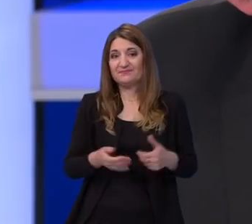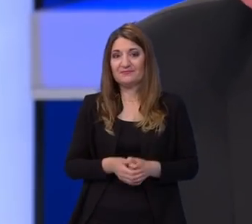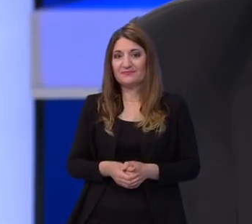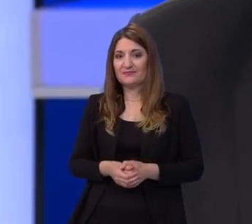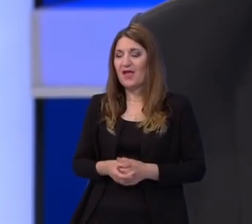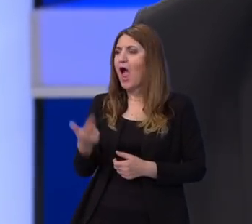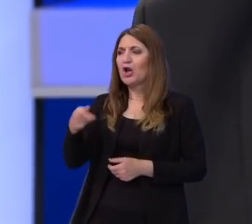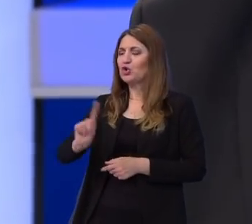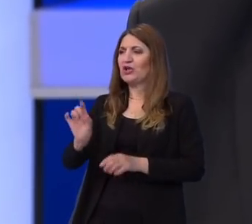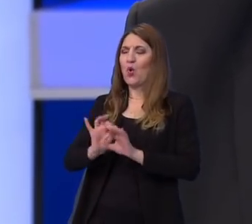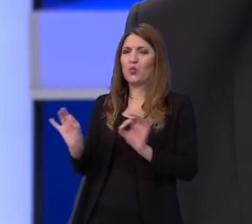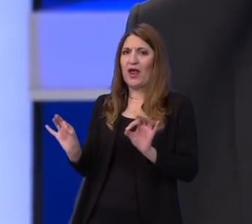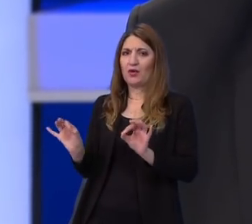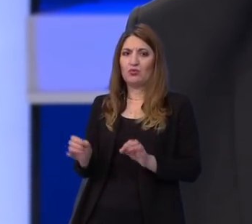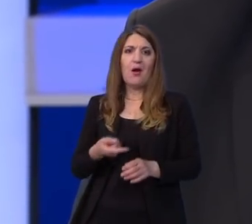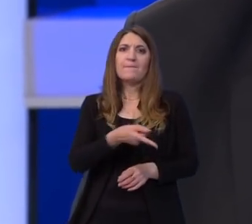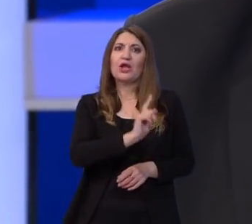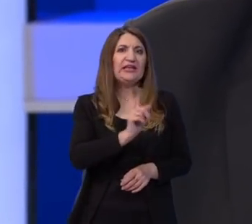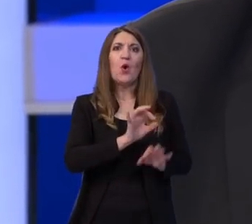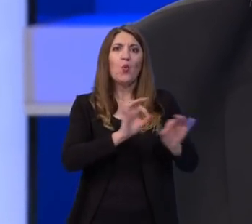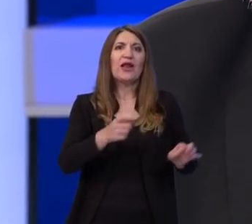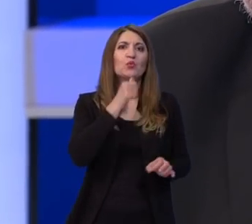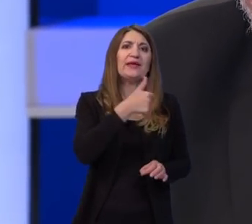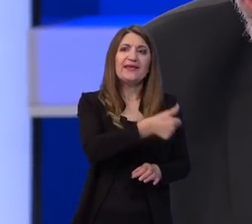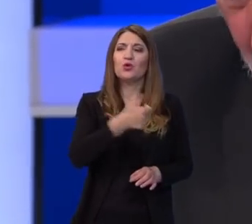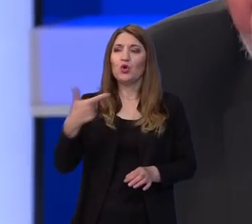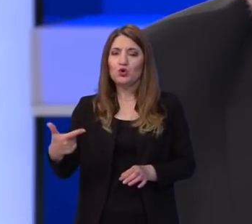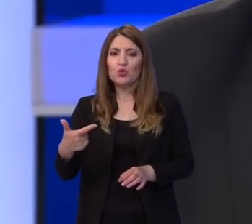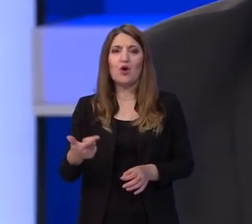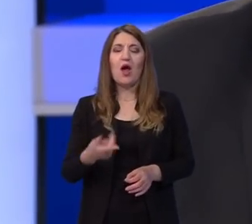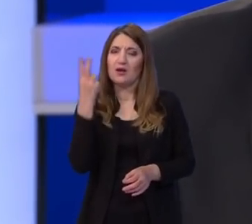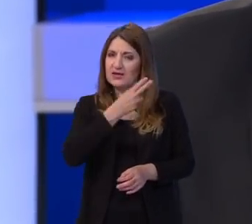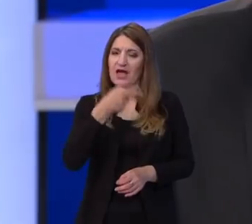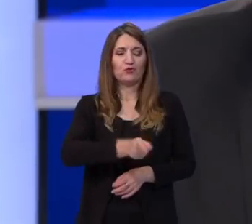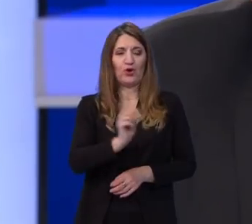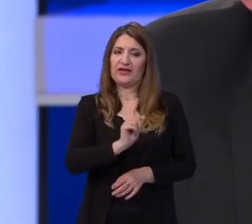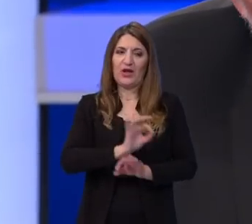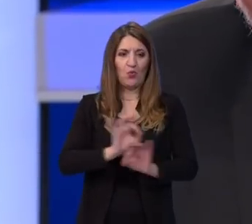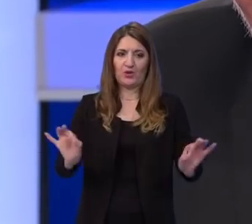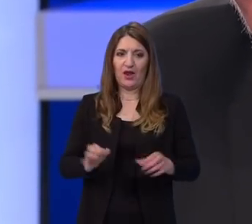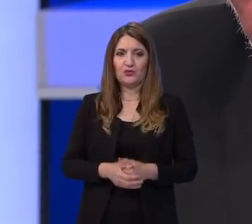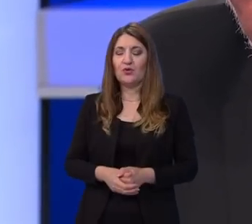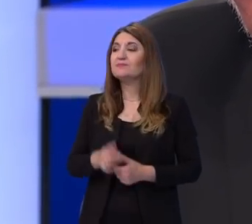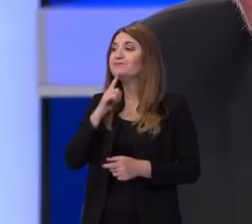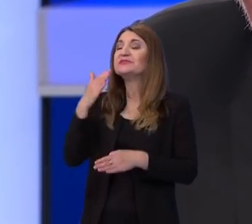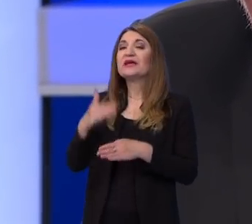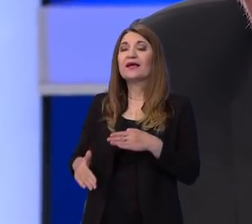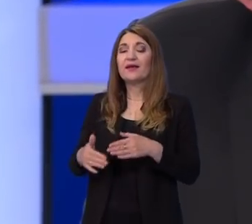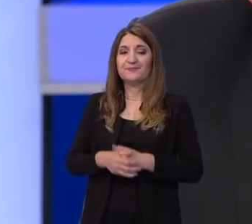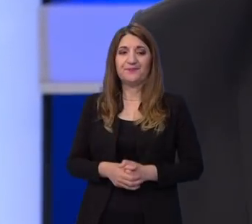nije bilo u redu. Ne, nije bilo u redu, ni jedno ni drugo, ali svakako nije u redu. I samo za kraj, evo,